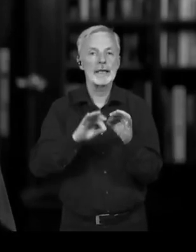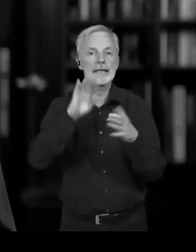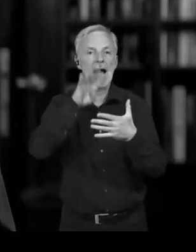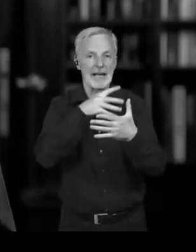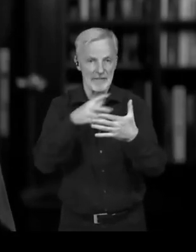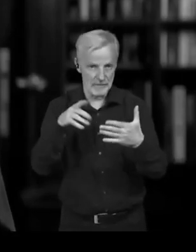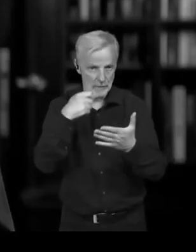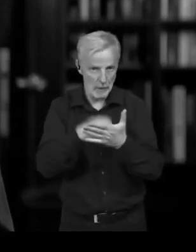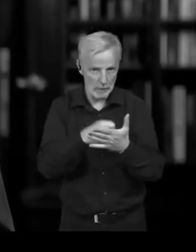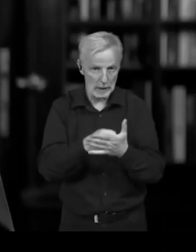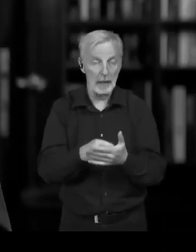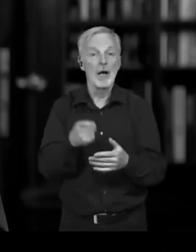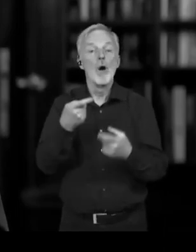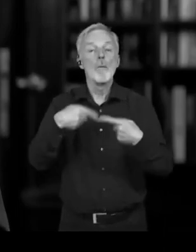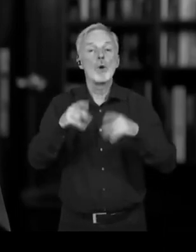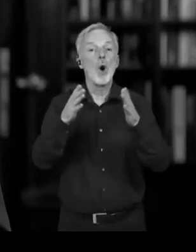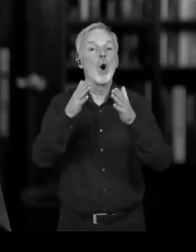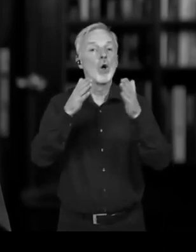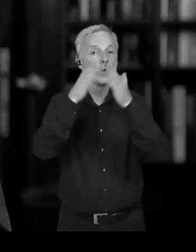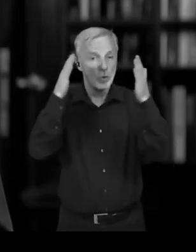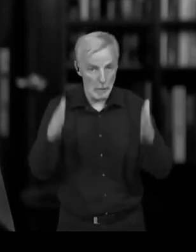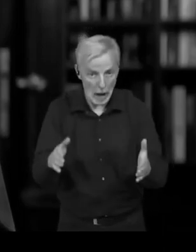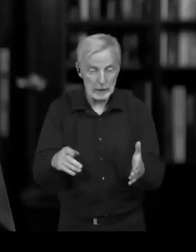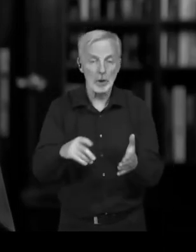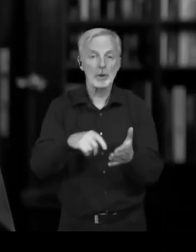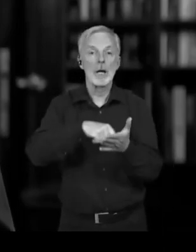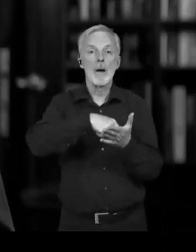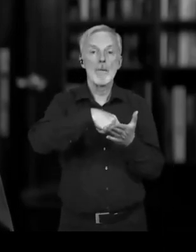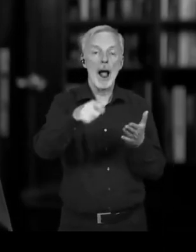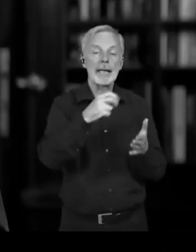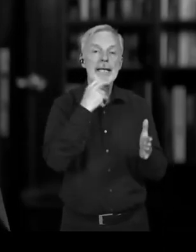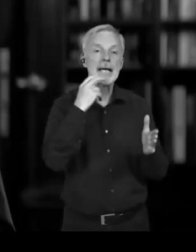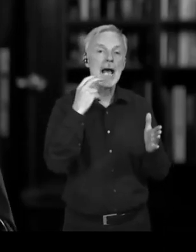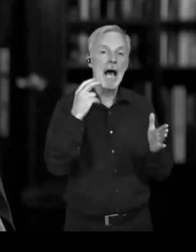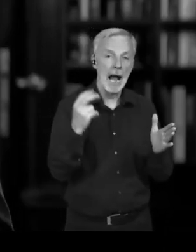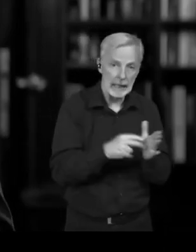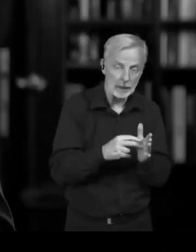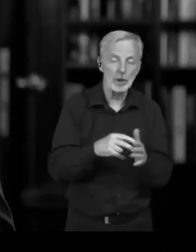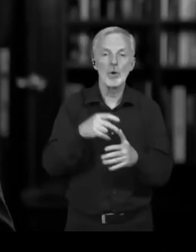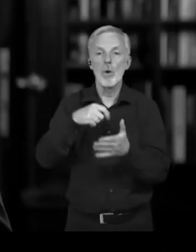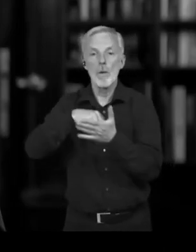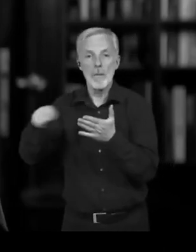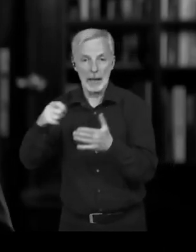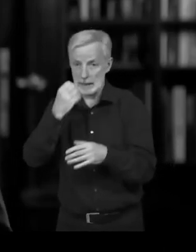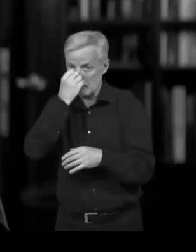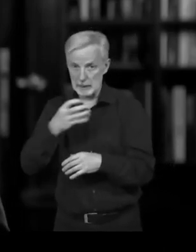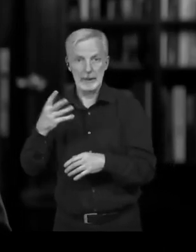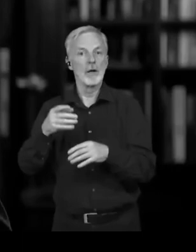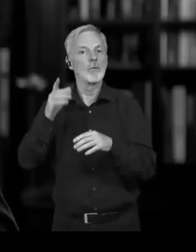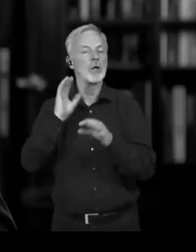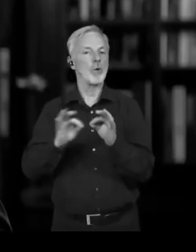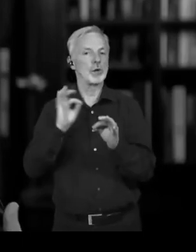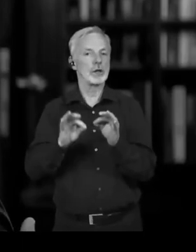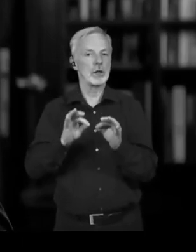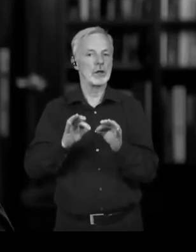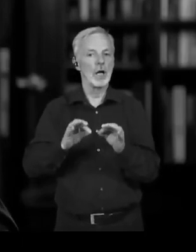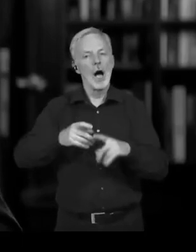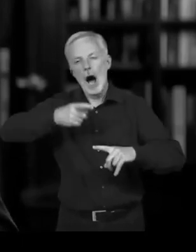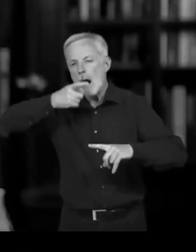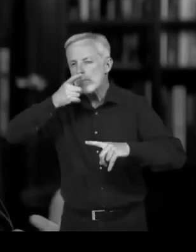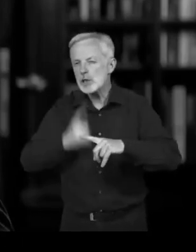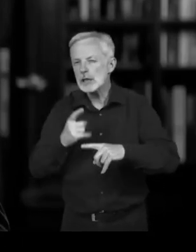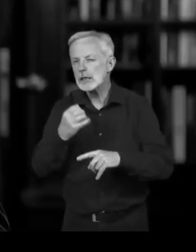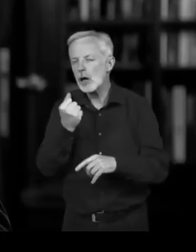absolutně nezajímá. A věřte mi, že tohle je jedna z věcí, která by vás velice zajímat měla, protože první půjdou na dračky, samoživitelky,